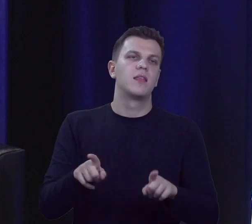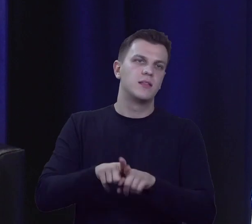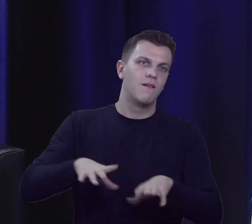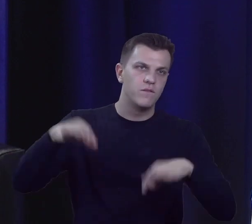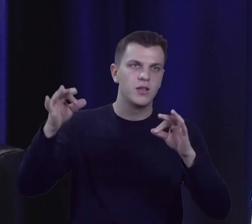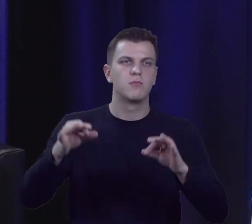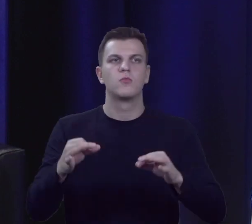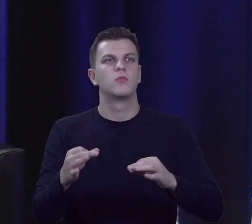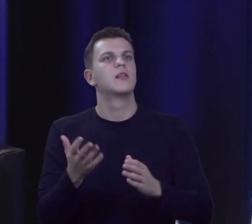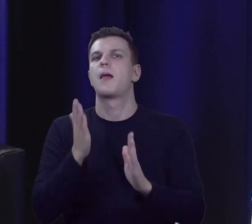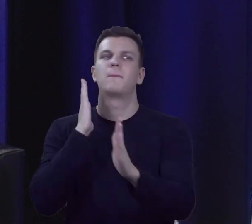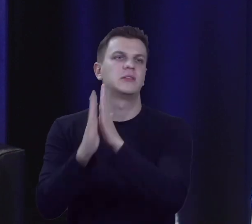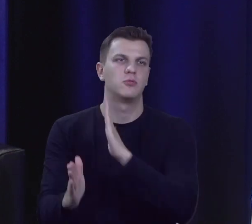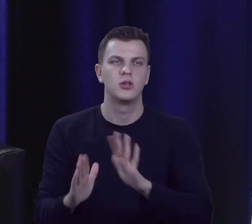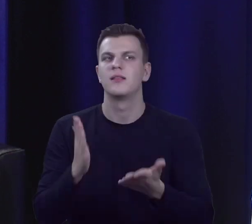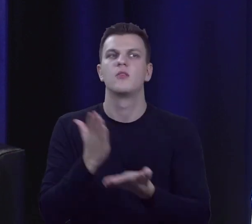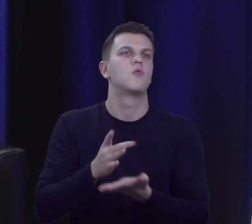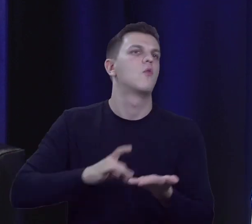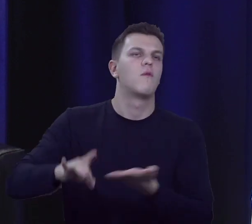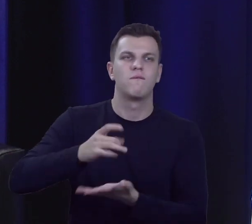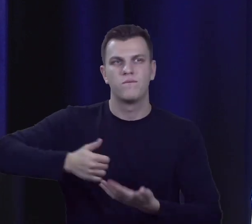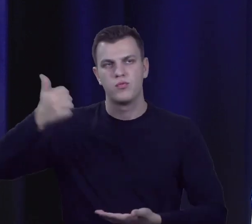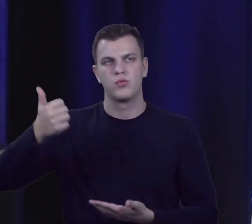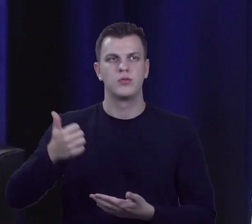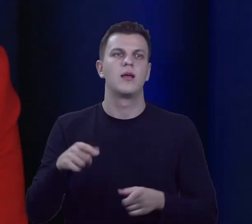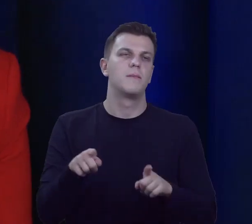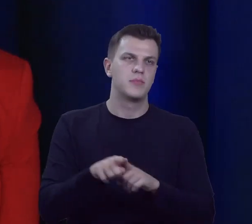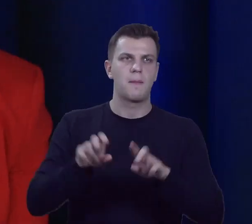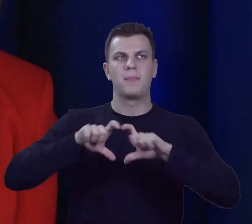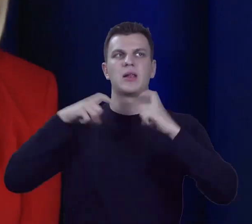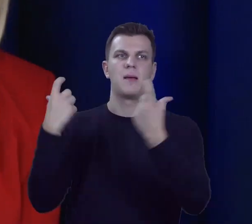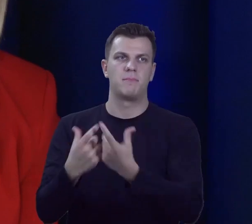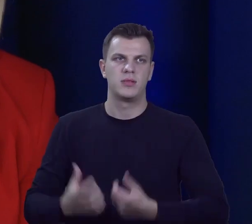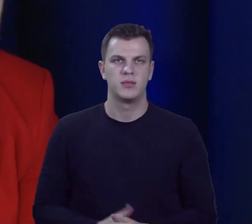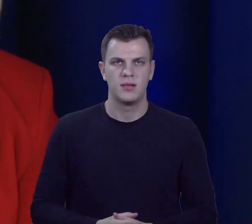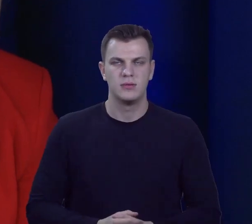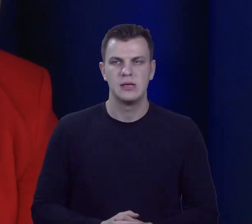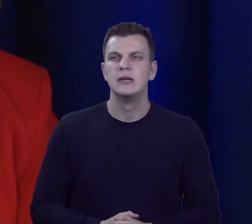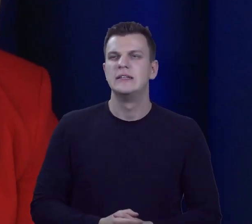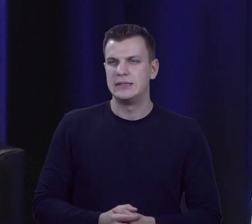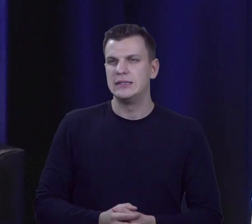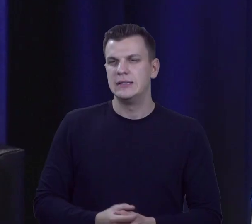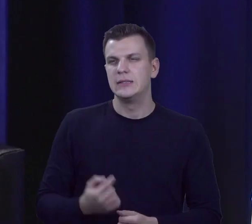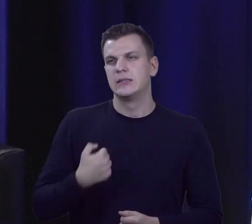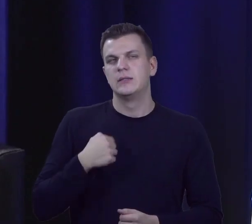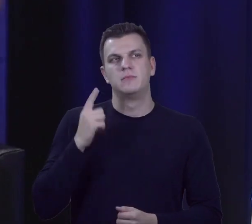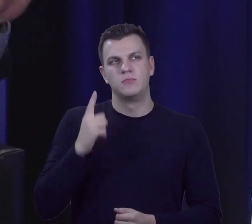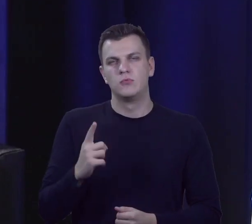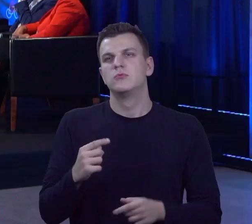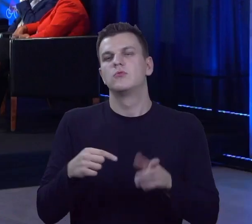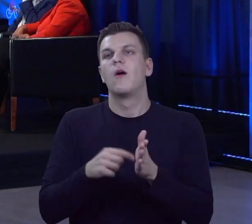niebezpośrednich, czyli wójtów, staranych, również parlamentarnych. Muszę oddać sprawiedliwość, pośrednicyjność